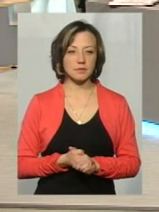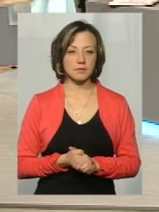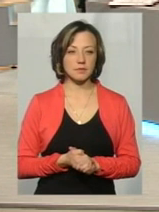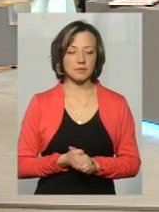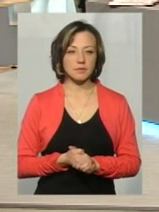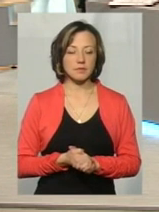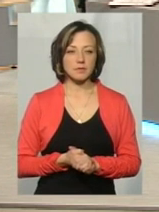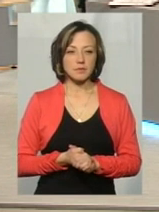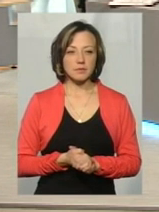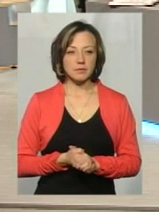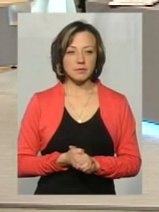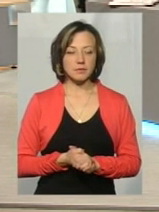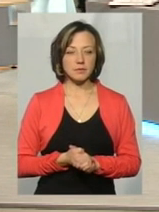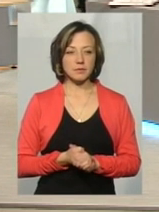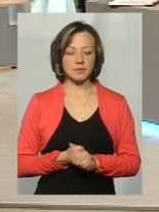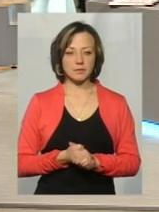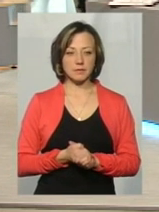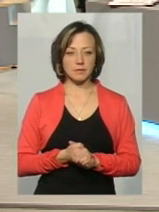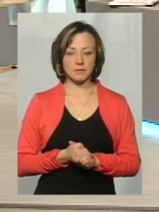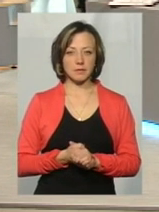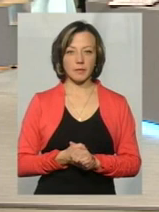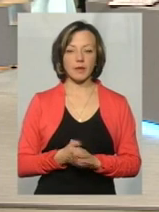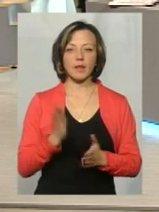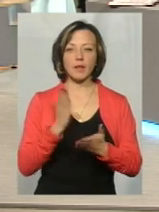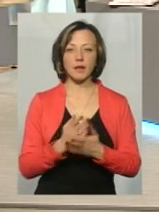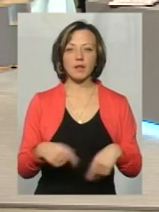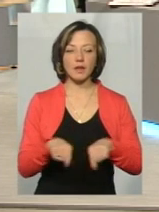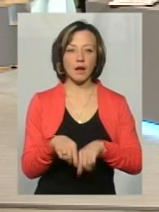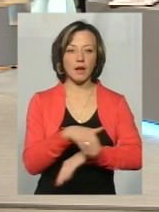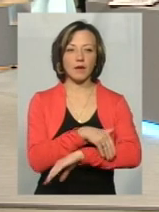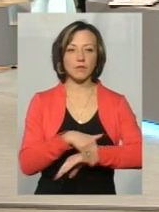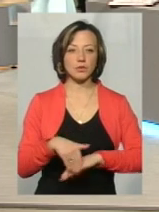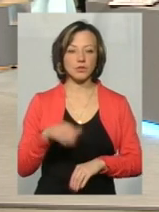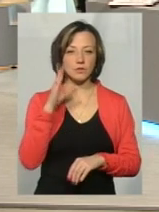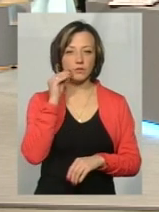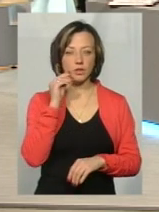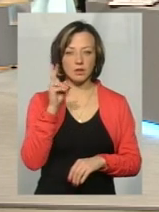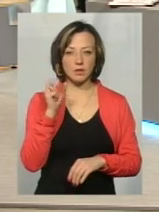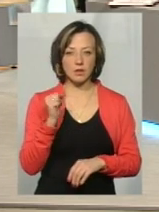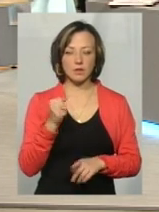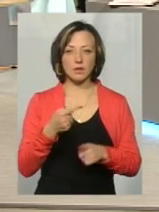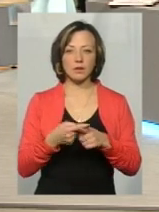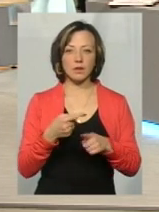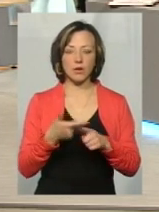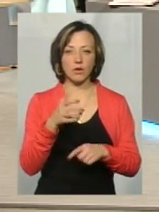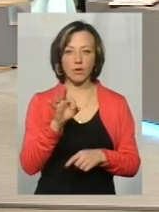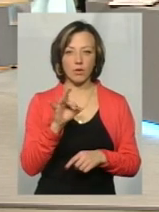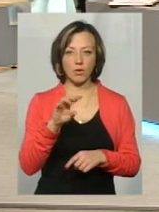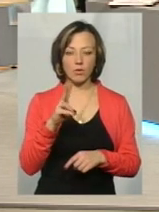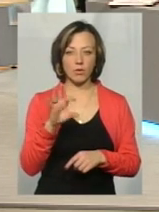Ми вас, да-да-да. Він паскет на кладу лиця Шевчарова і перехрозь подгорисяла.